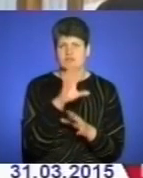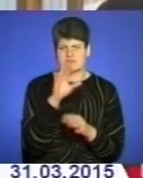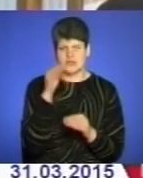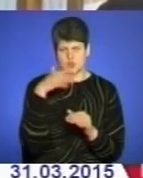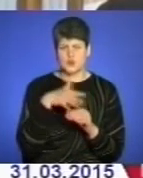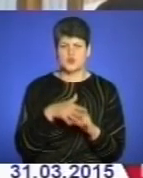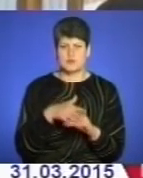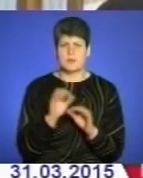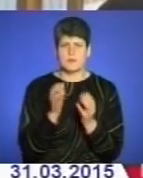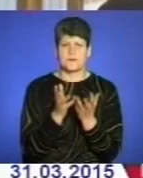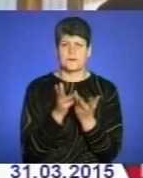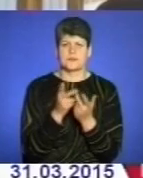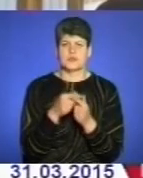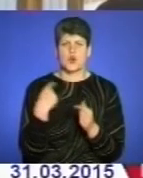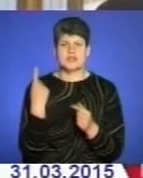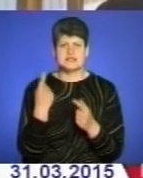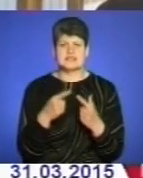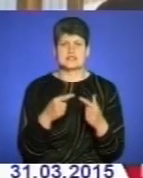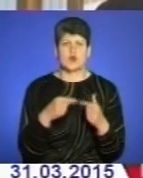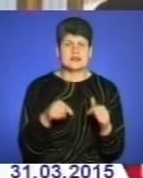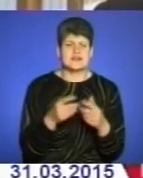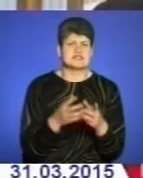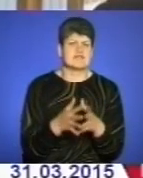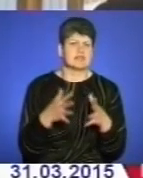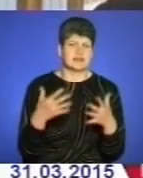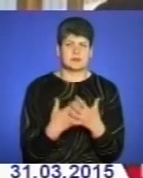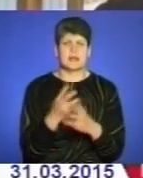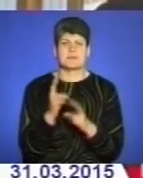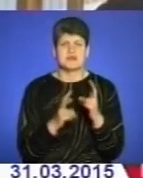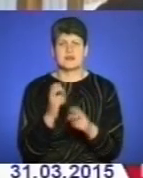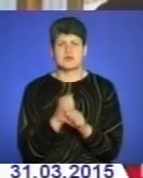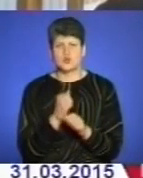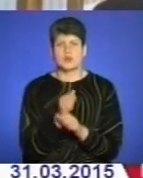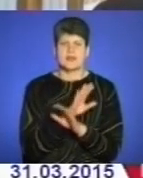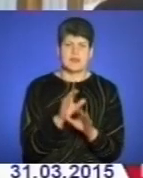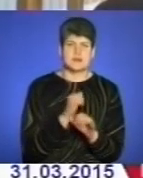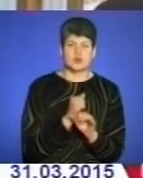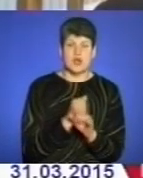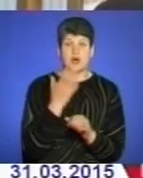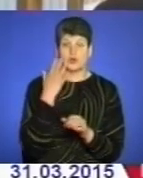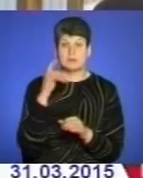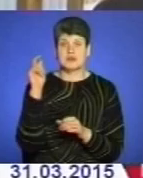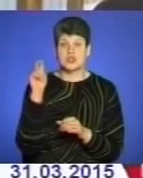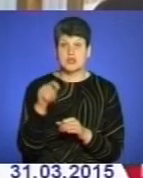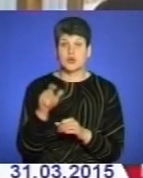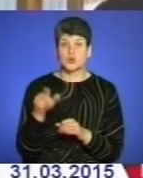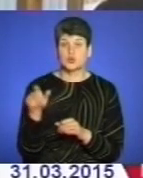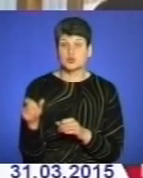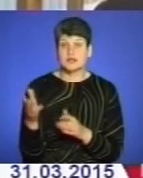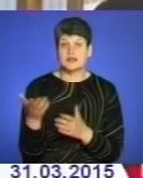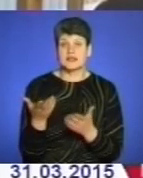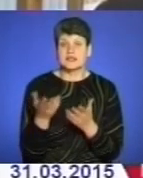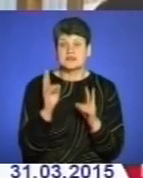можемо перерахувати наші організації великі, ми можемо сказати, деякі там підприємства працюють, не працюють. А коли приїжджають люди, які